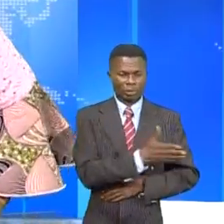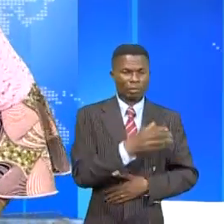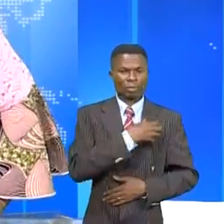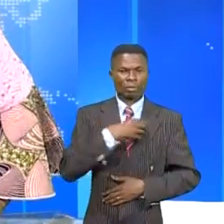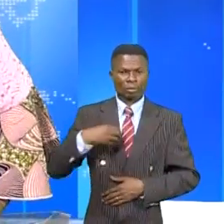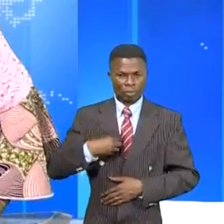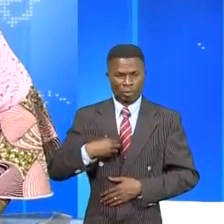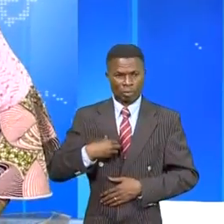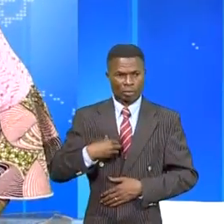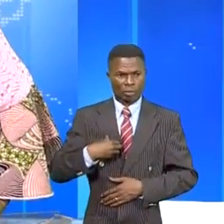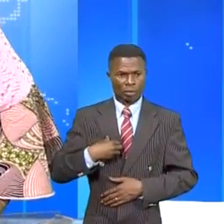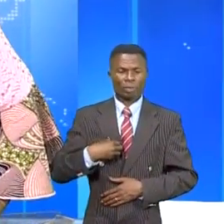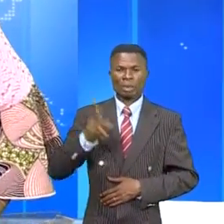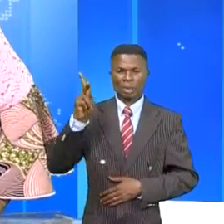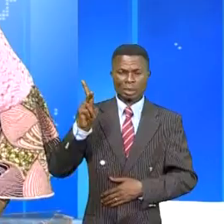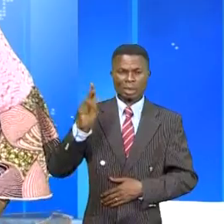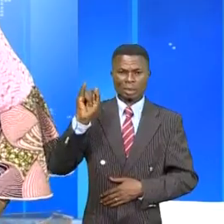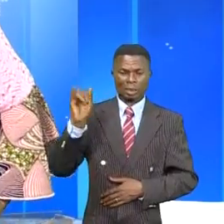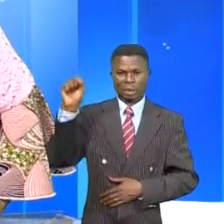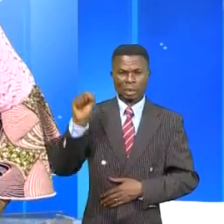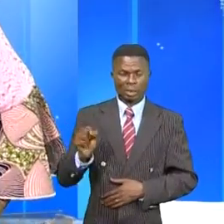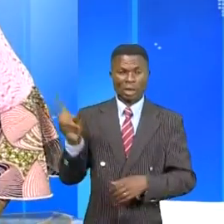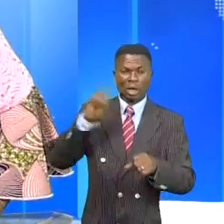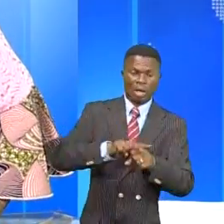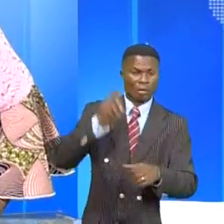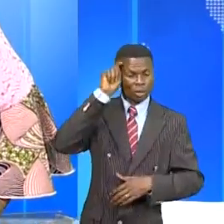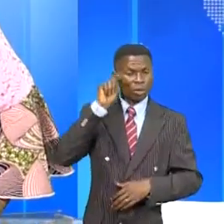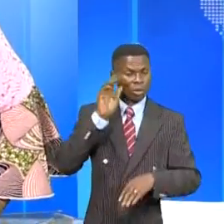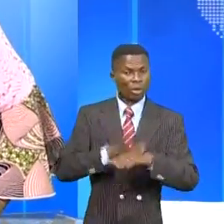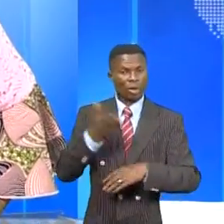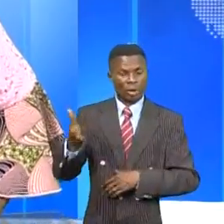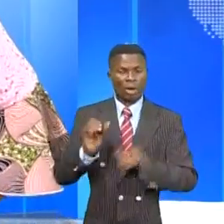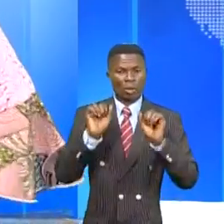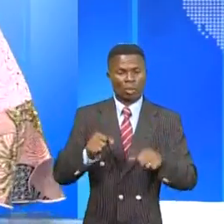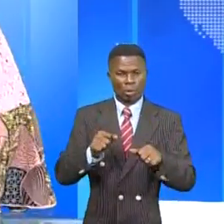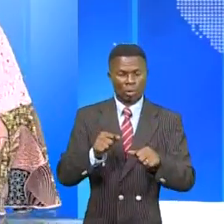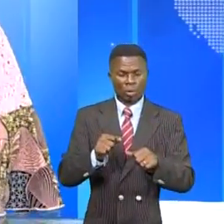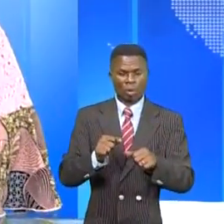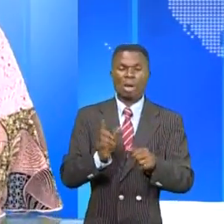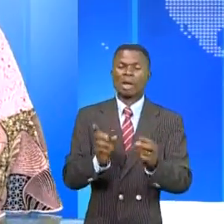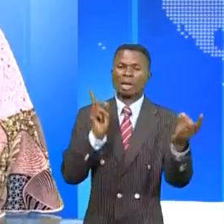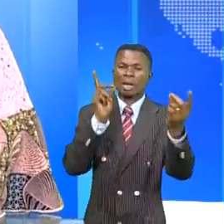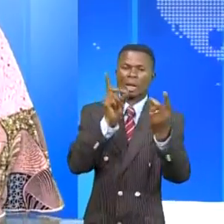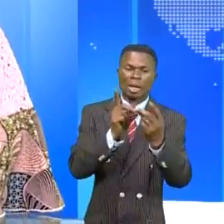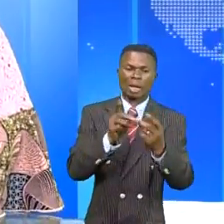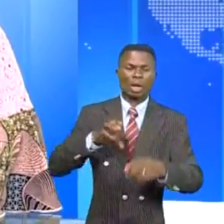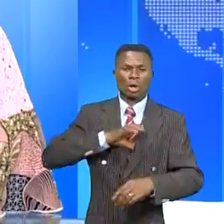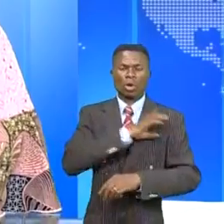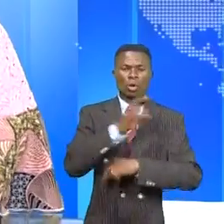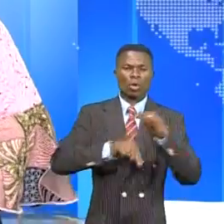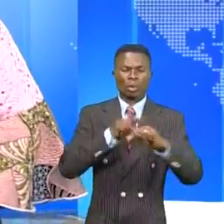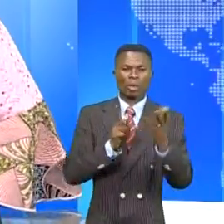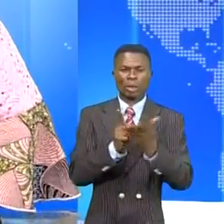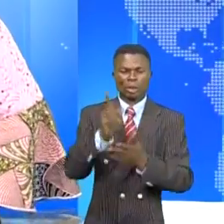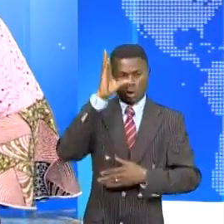femmes qui ne savent pas où aller quand elles sont victimes de violences sexuelles peuvent se faire orienter par la Commission nationale des droits